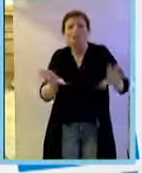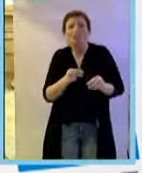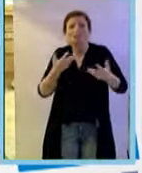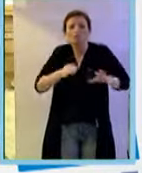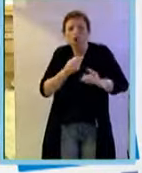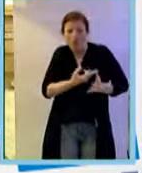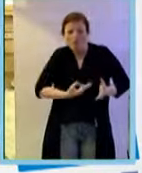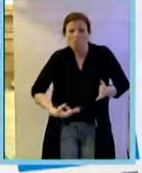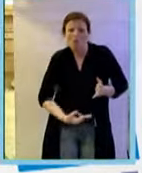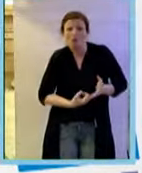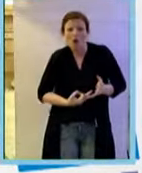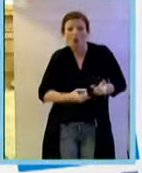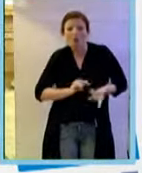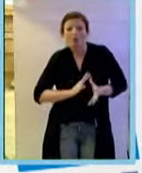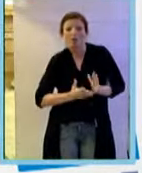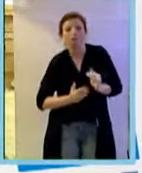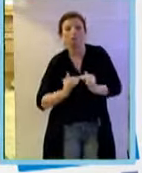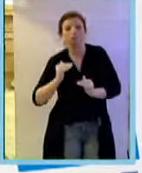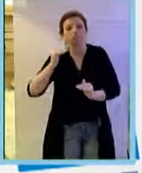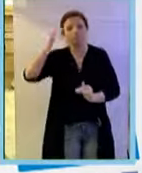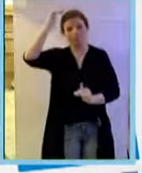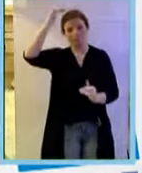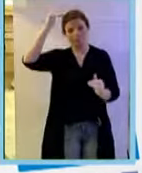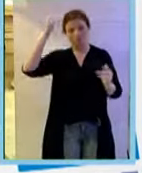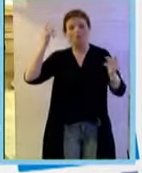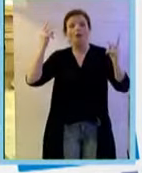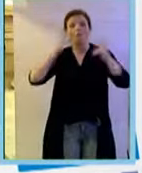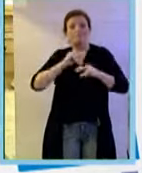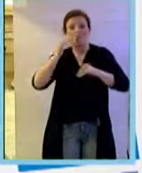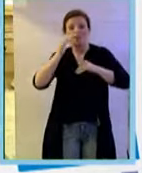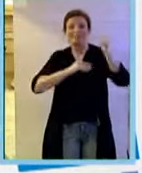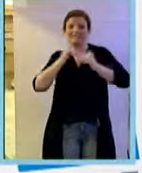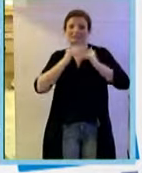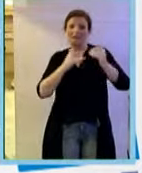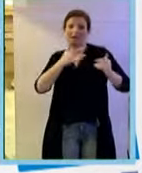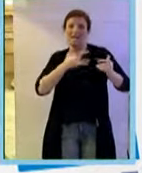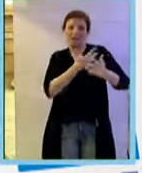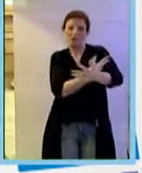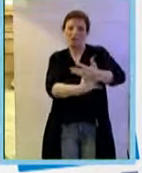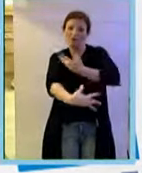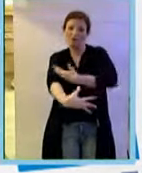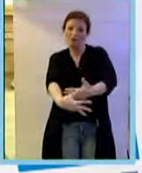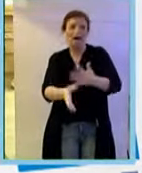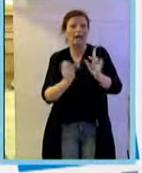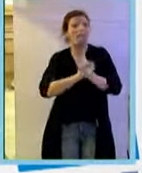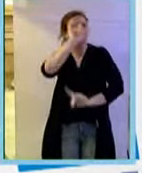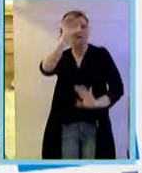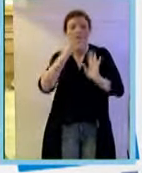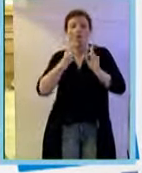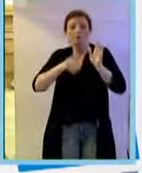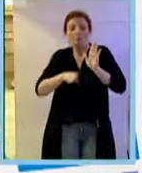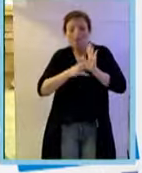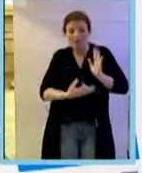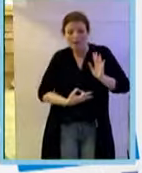procedono anche nella vita adulta. Il sistema cardiovascolare è il primo sistema di organo che si sviluppa nell'embrione